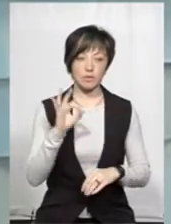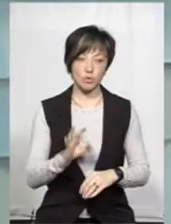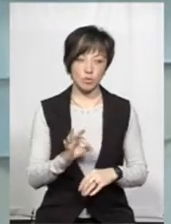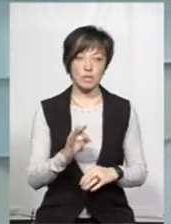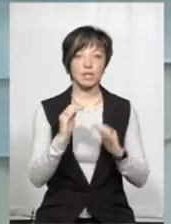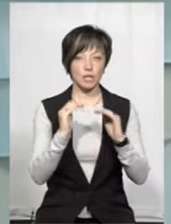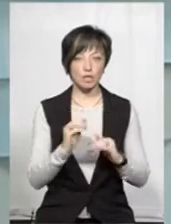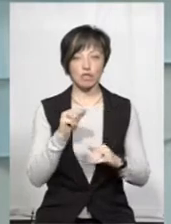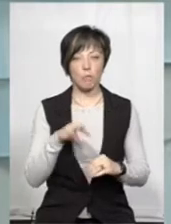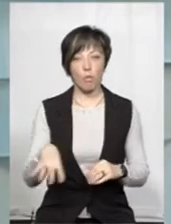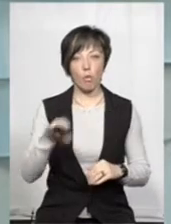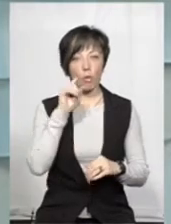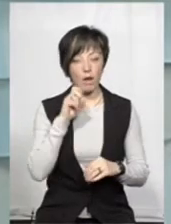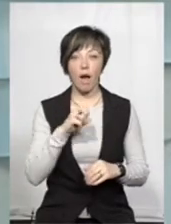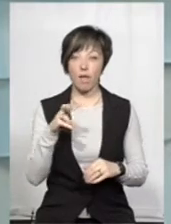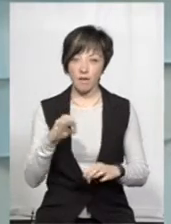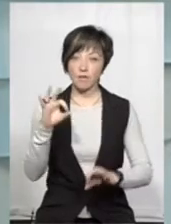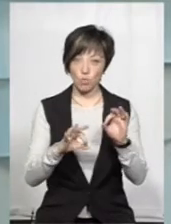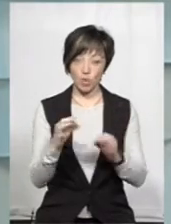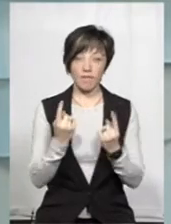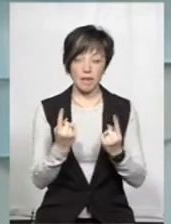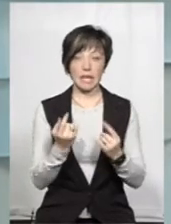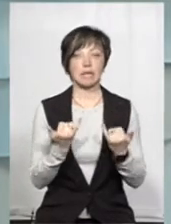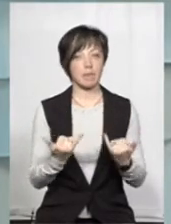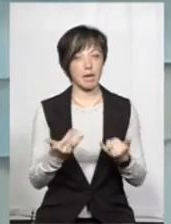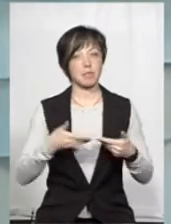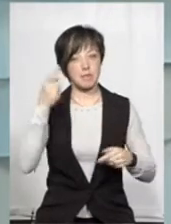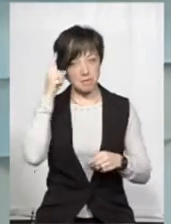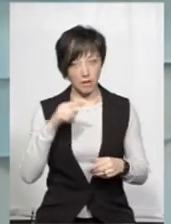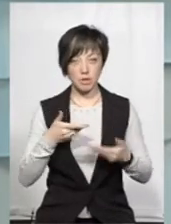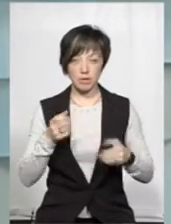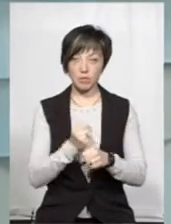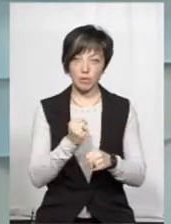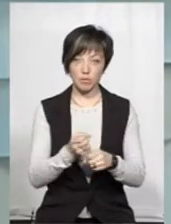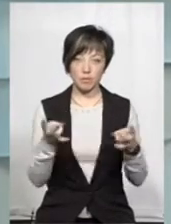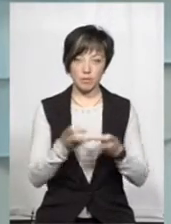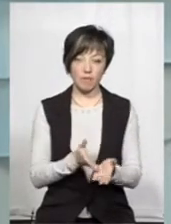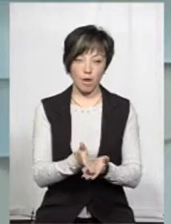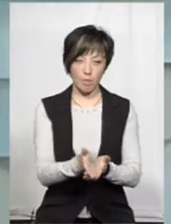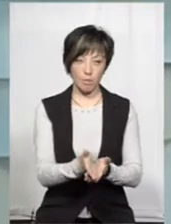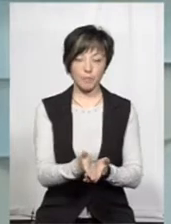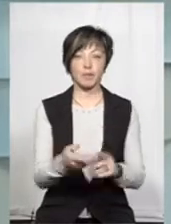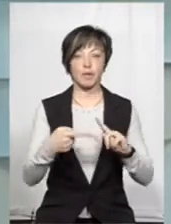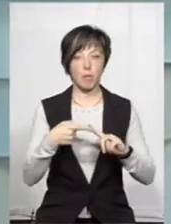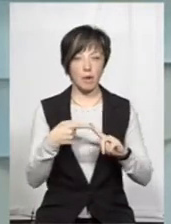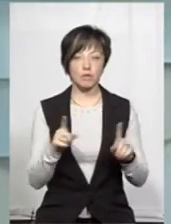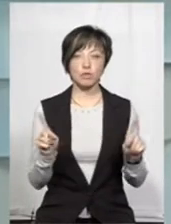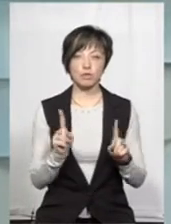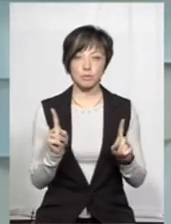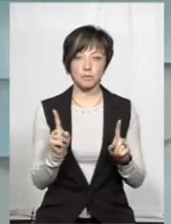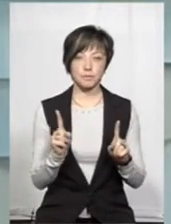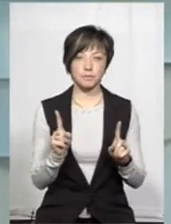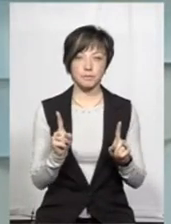ну, це нижче, ніж по Україні, але відсоток великий. І тепер ми знаємо, що нам потрібно працювати в цьому напрямку. По-перше, щоб